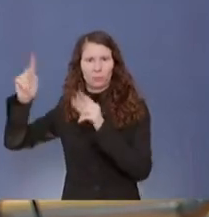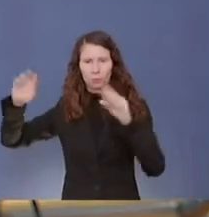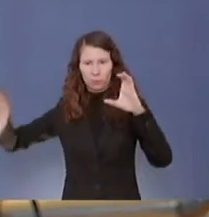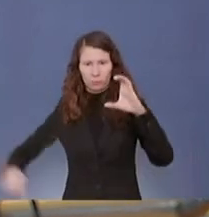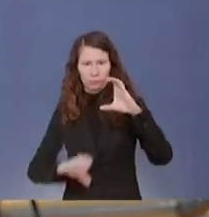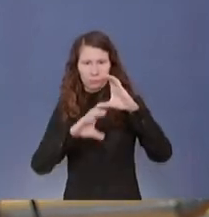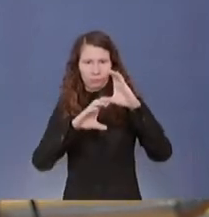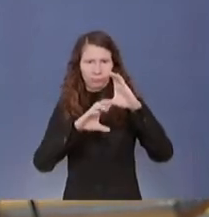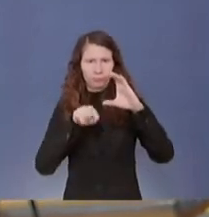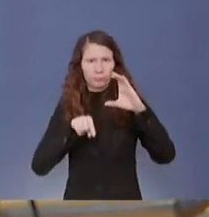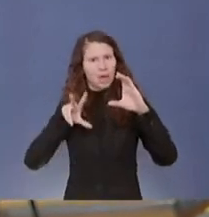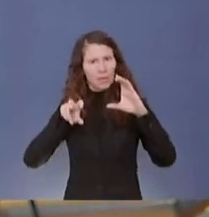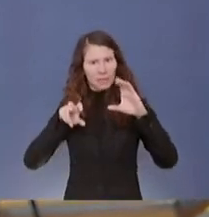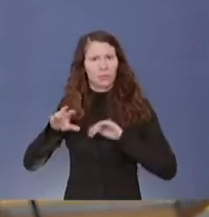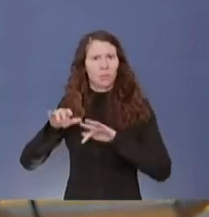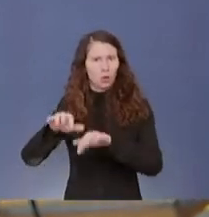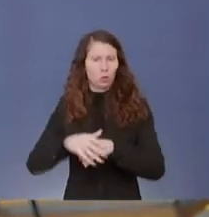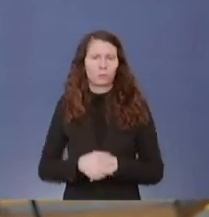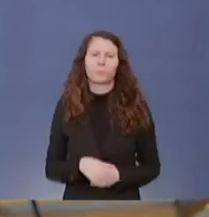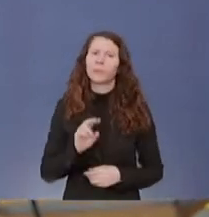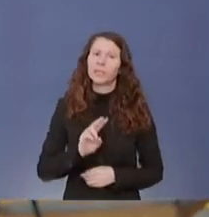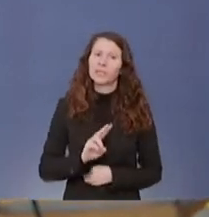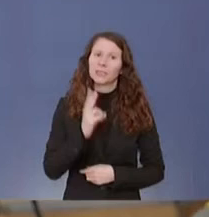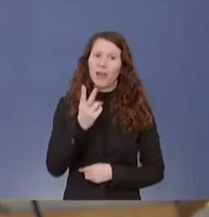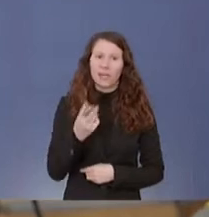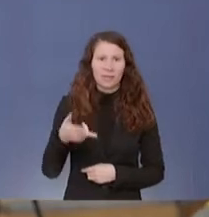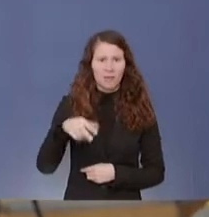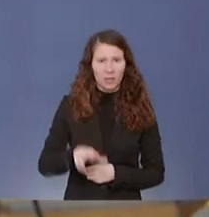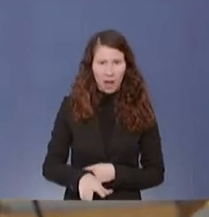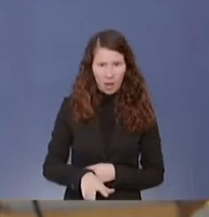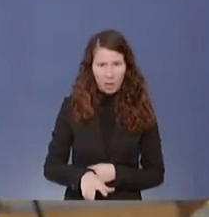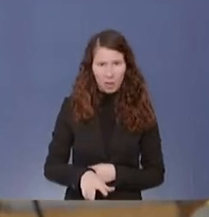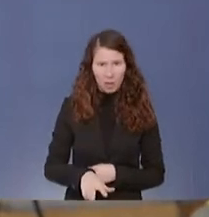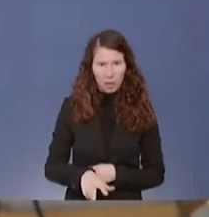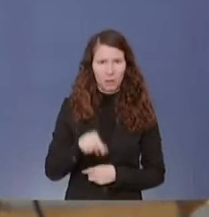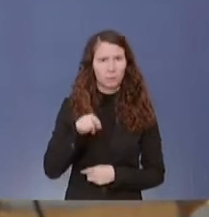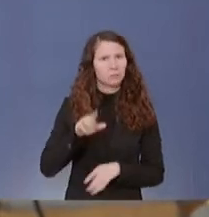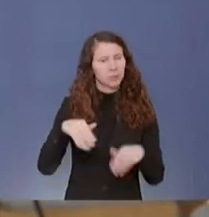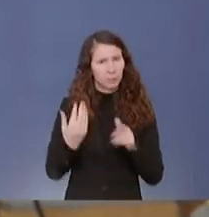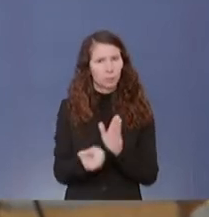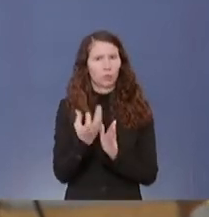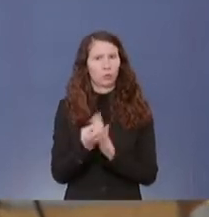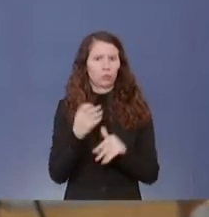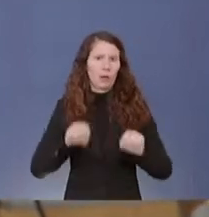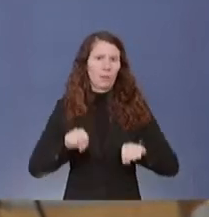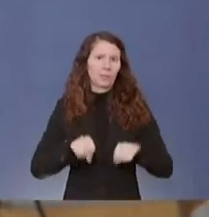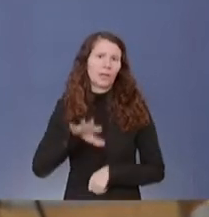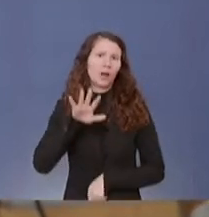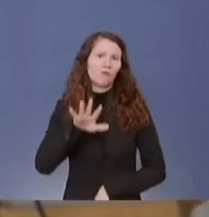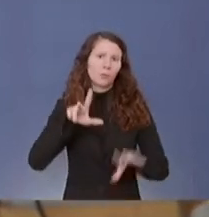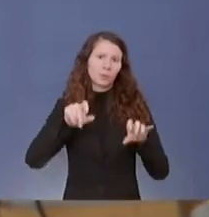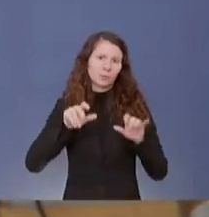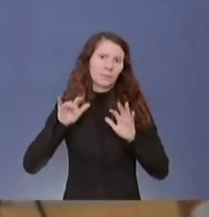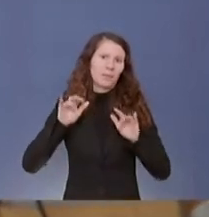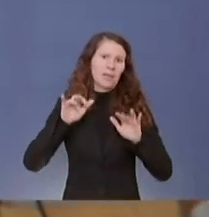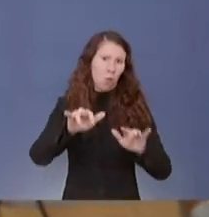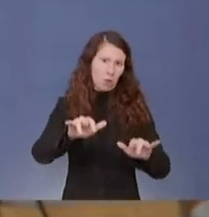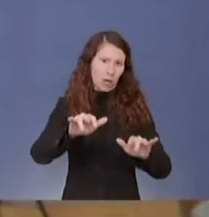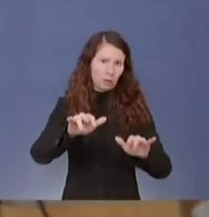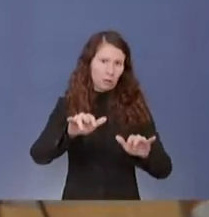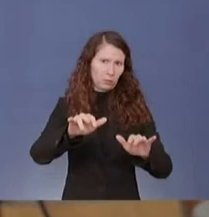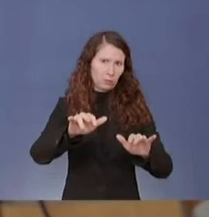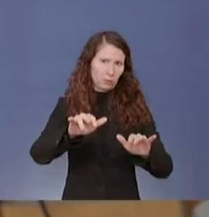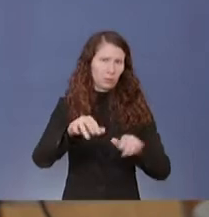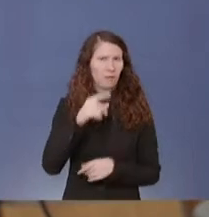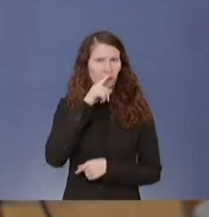Es gibt im zweiten Quartal offenkundig Produktionskapazitäten von 75 Millionen Euro, wenn ich der Aussage